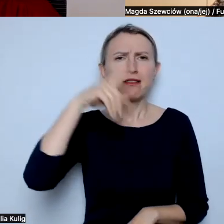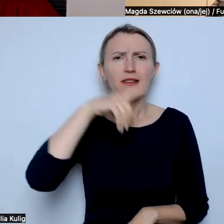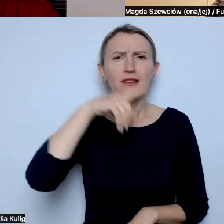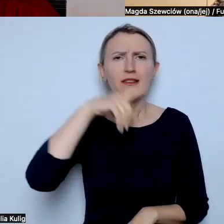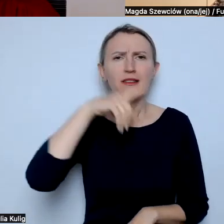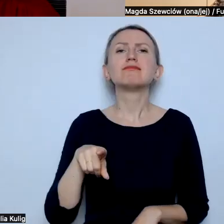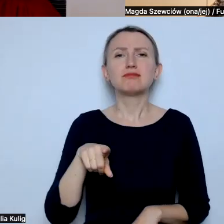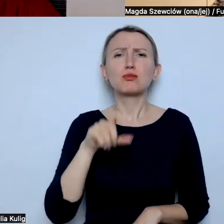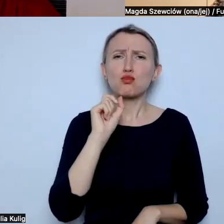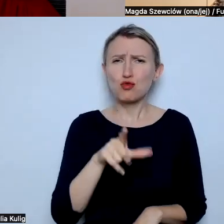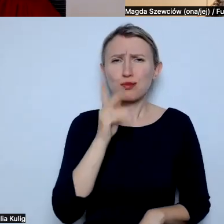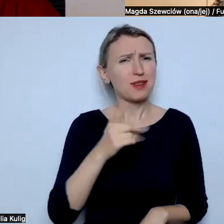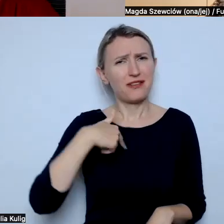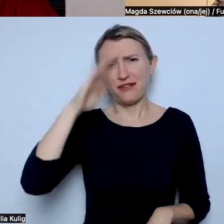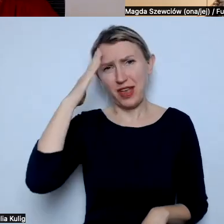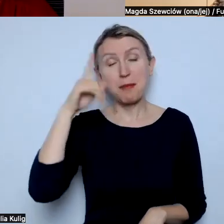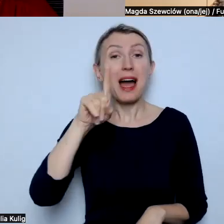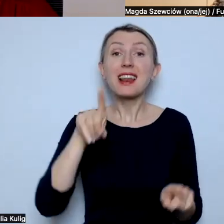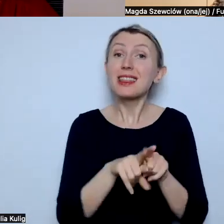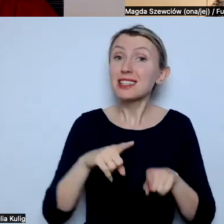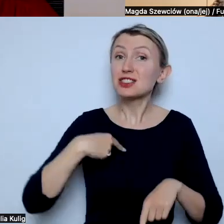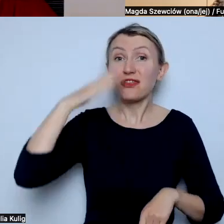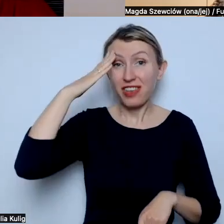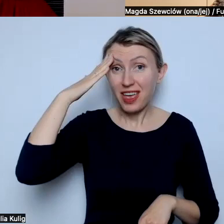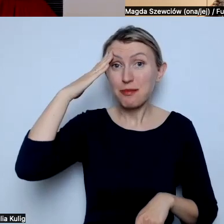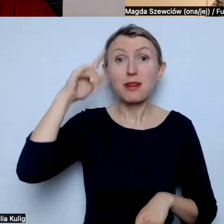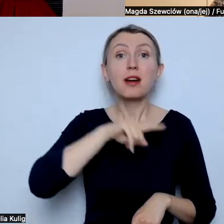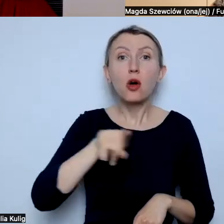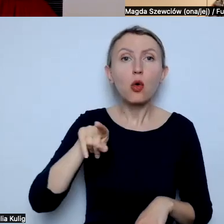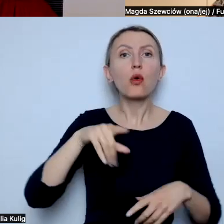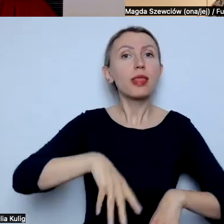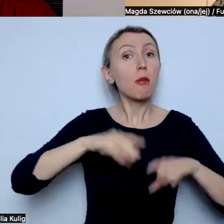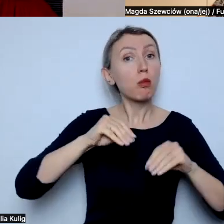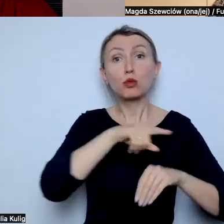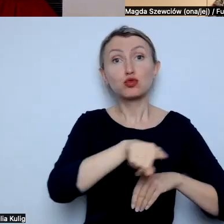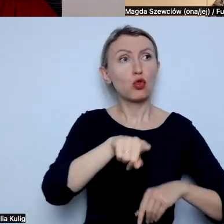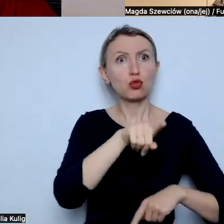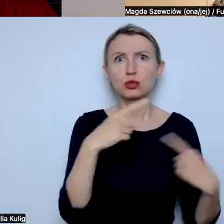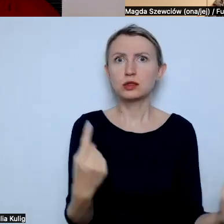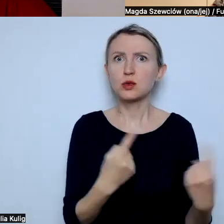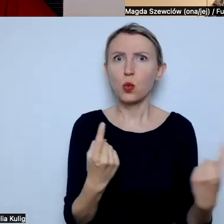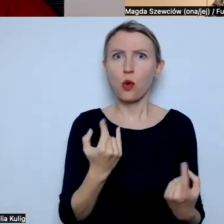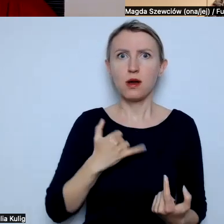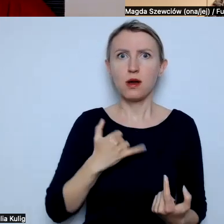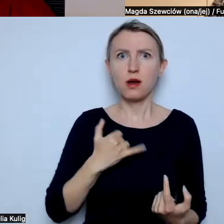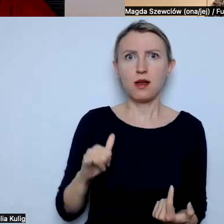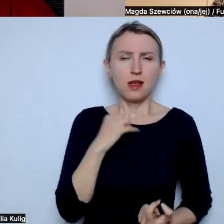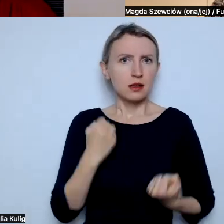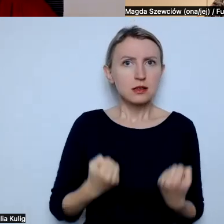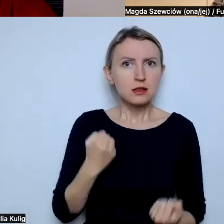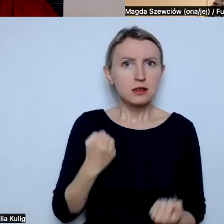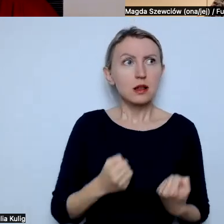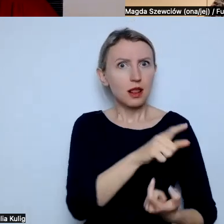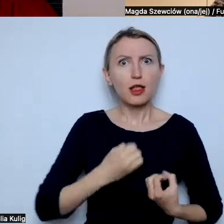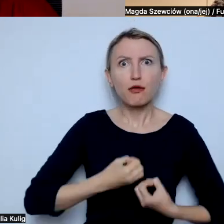pojawią, ale zdaję sobie sprawę, że zwłaszcza na początku to jest sytuacja bardzo trudna dla twórcy.